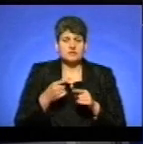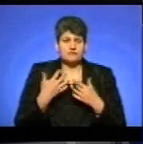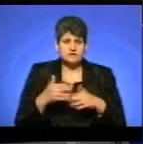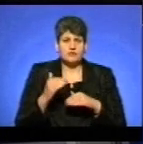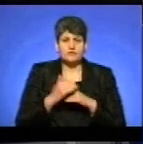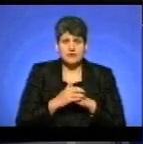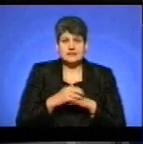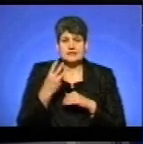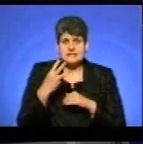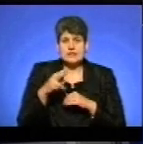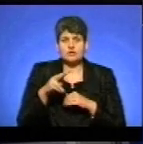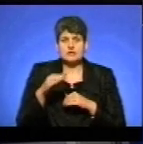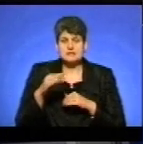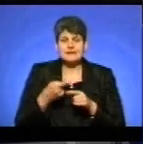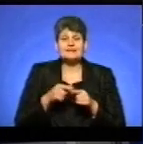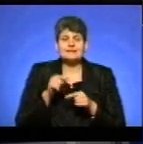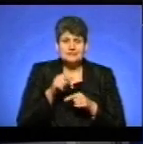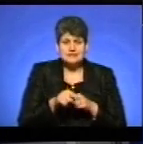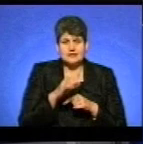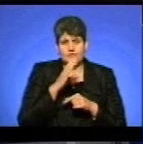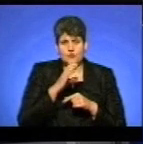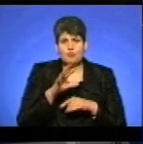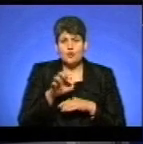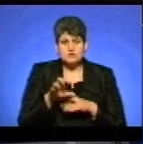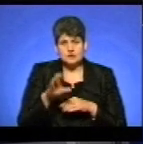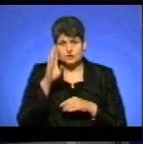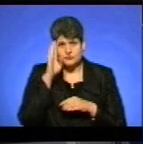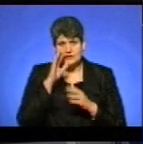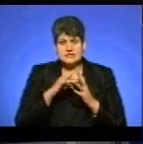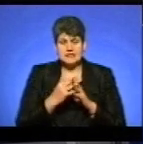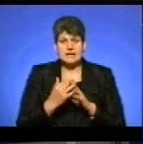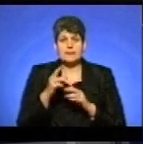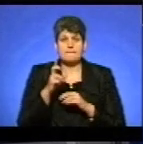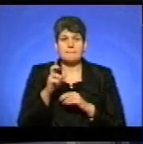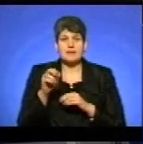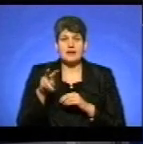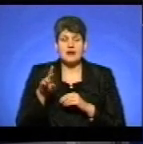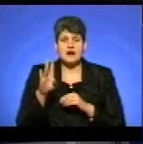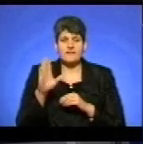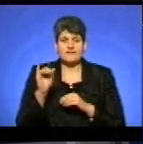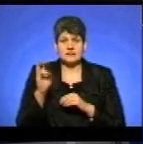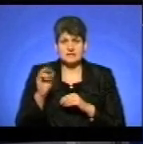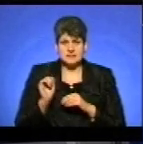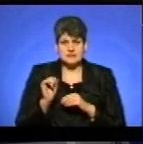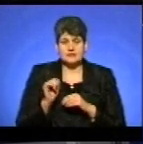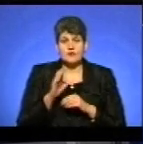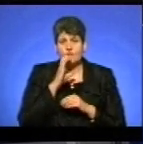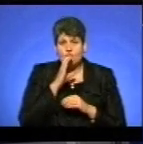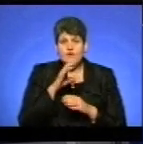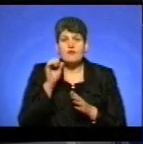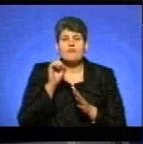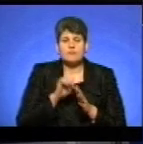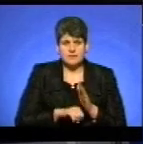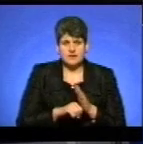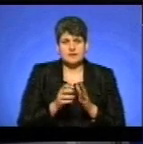ввечері 30 листопада ця ж тварина покусала чоловіка в селі Білявинці. Вовка місцеві жителі вбили. Більше